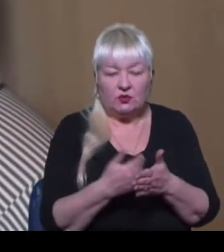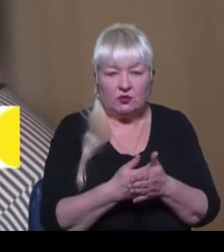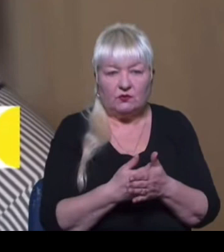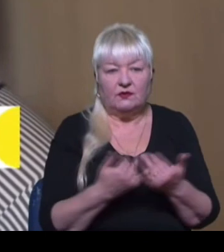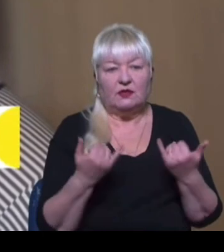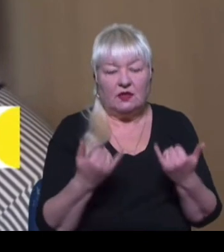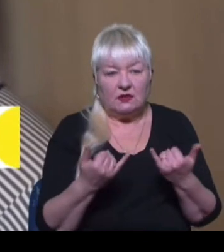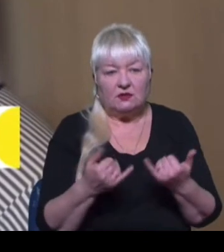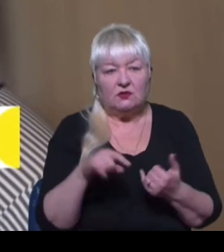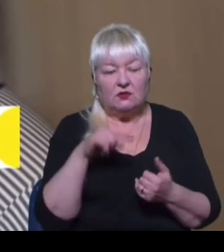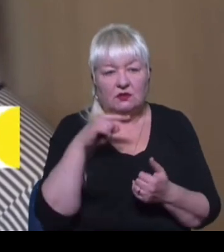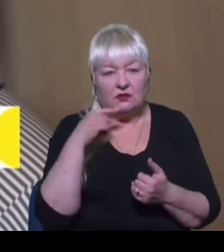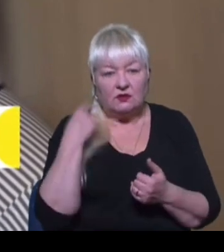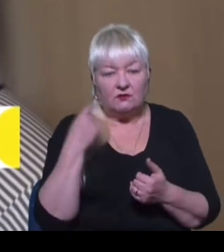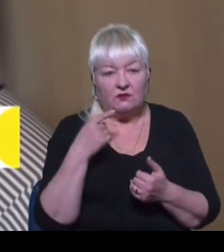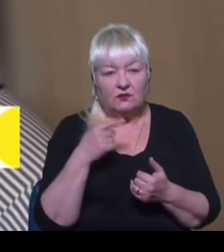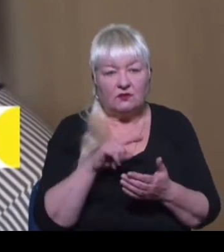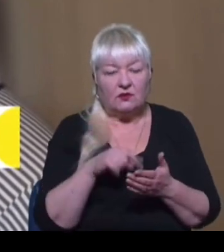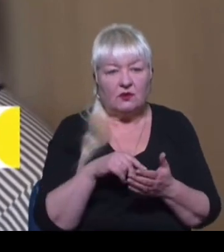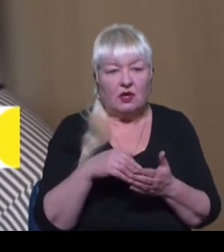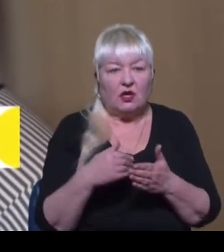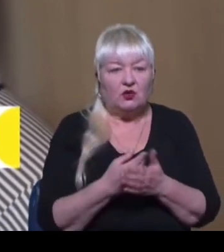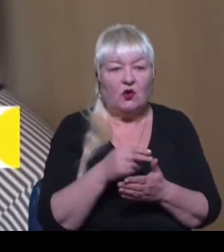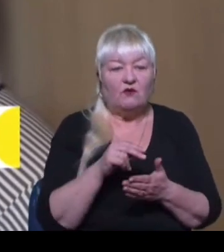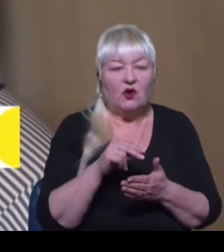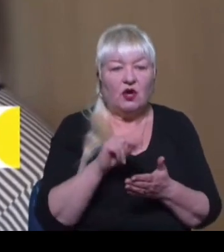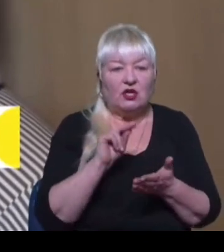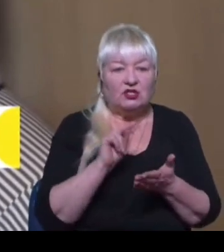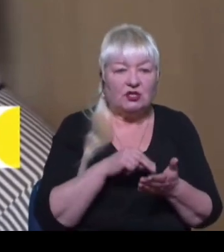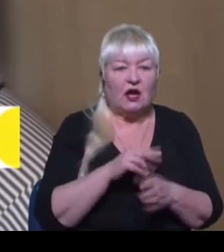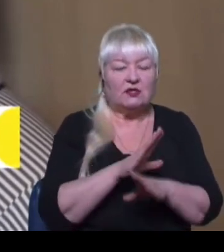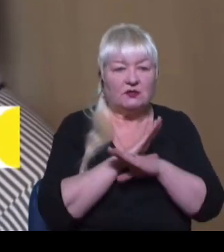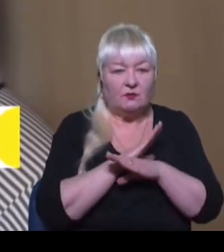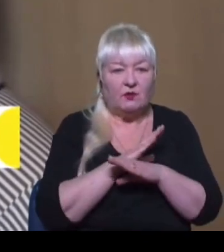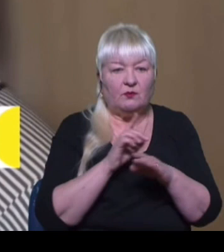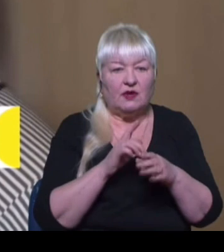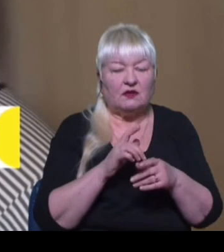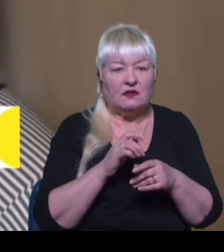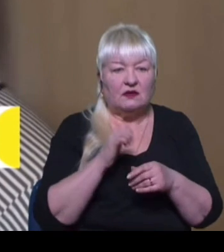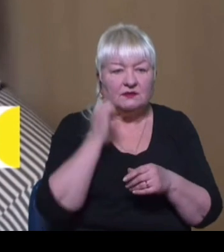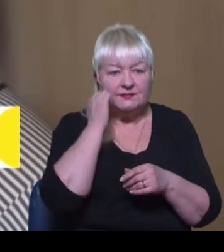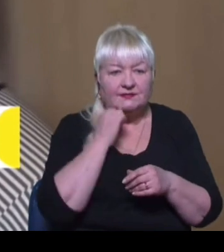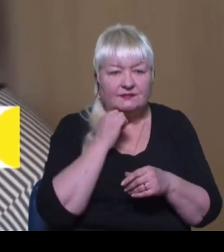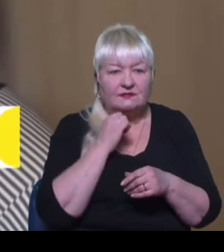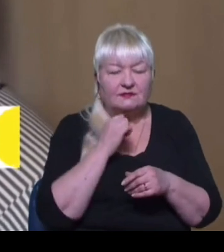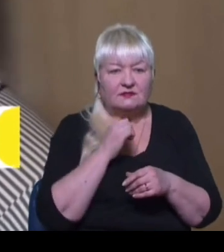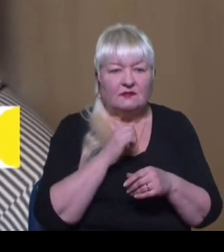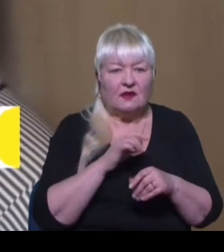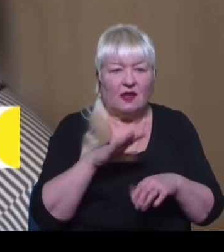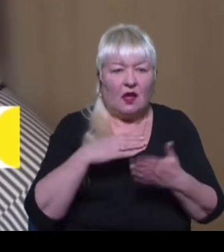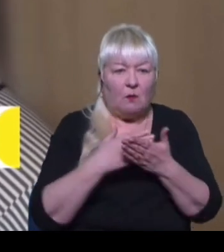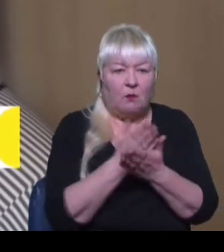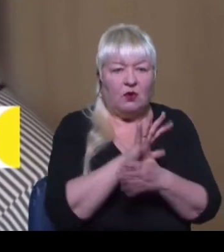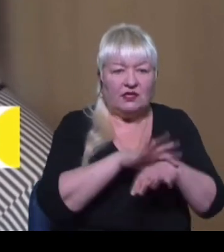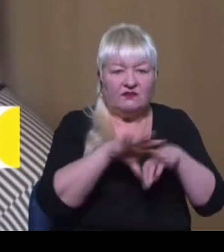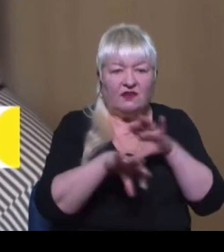Саме сьогодні в російському СІЗО міста Новочеркаськ помер 60-річний політв'язень. Кремло, бранець Кремля Джеміль Гафаров. Він був